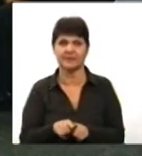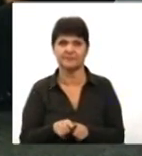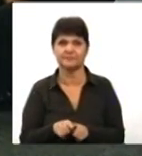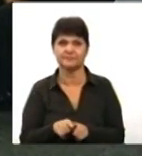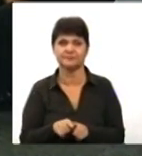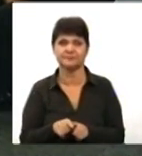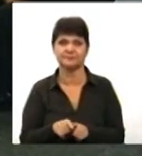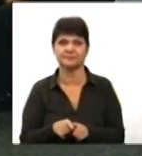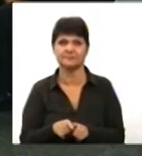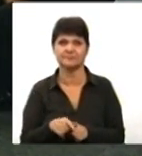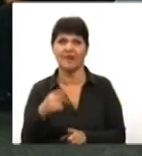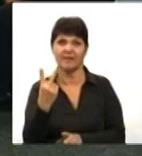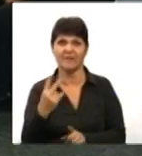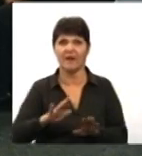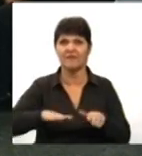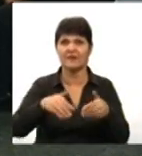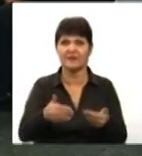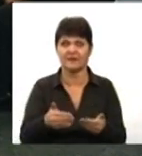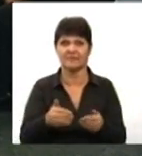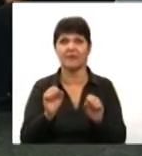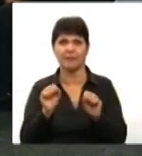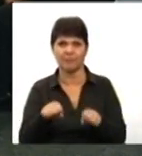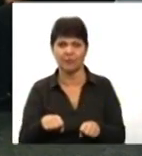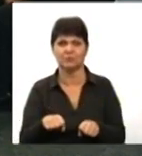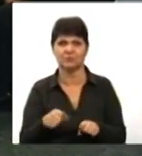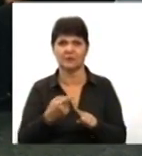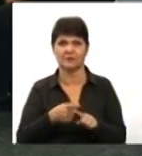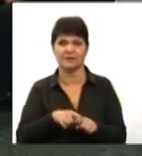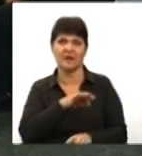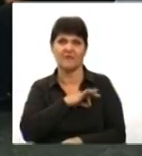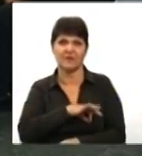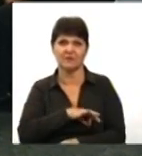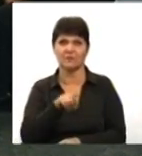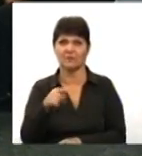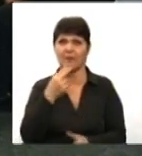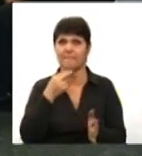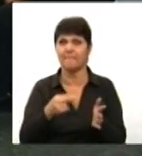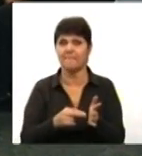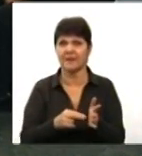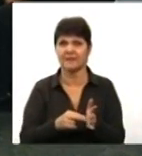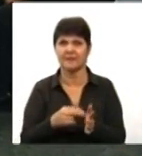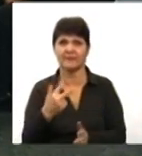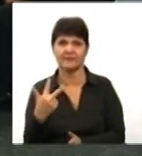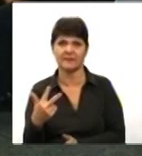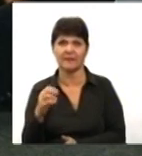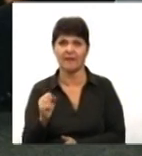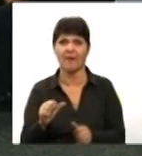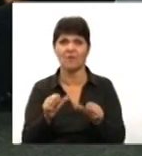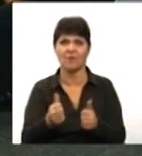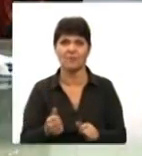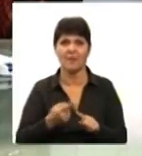Ці два варіанти, вони еквівалентні, тільки цей пристрій використовує батарейки 3А формату, цей